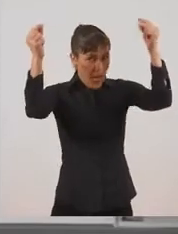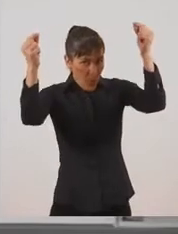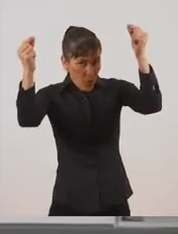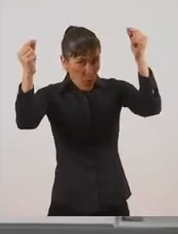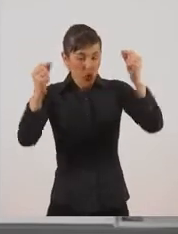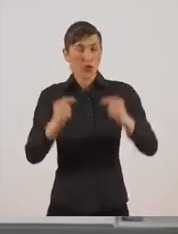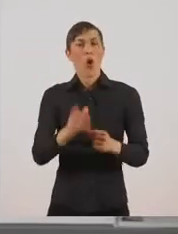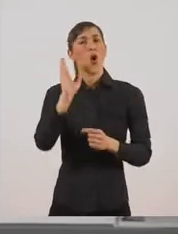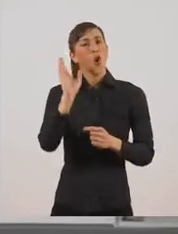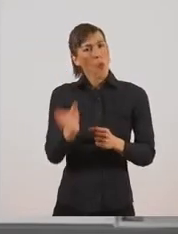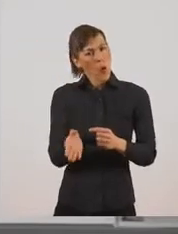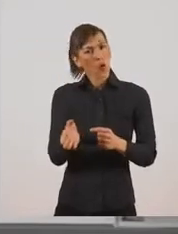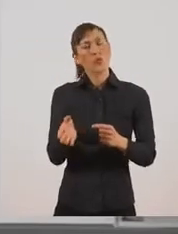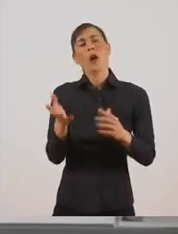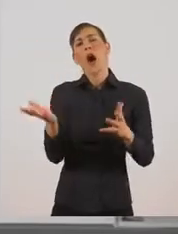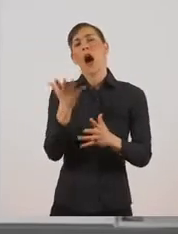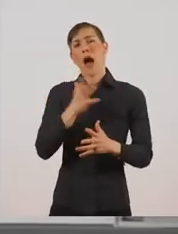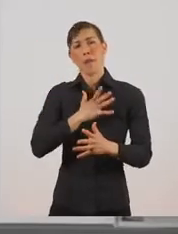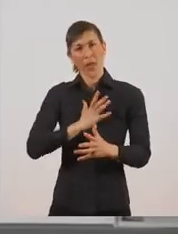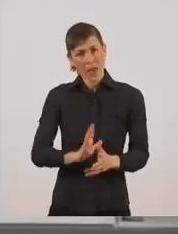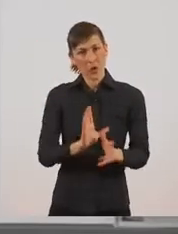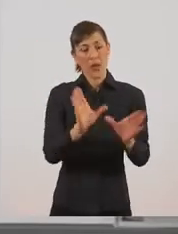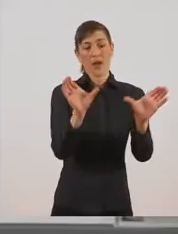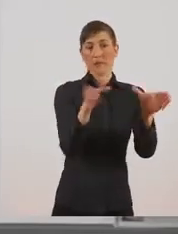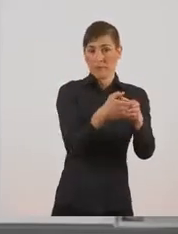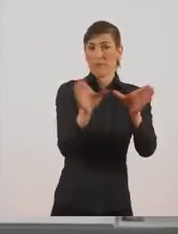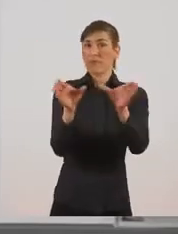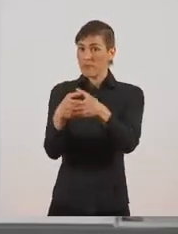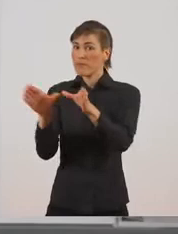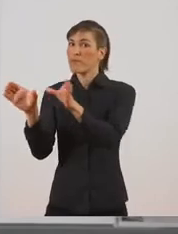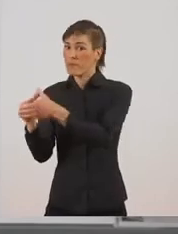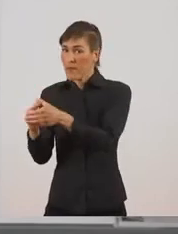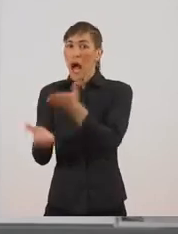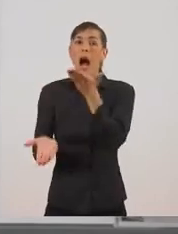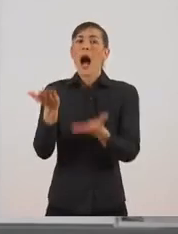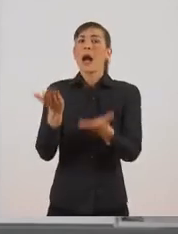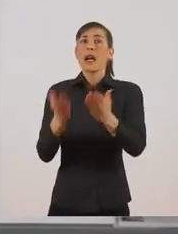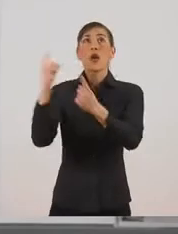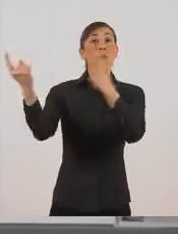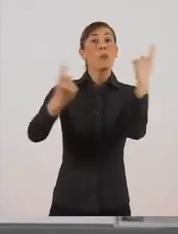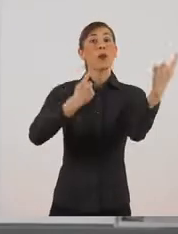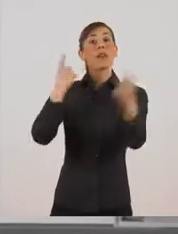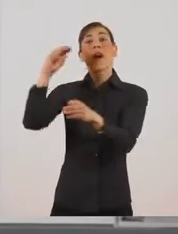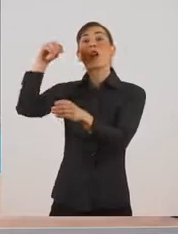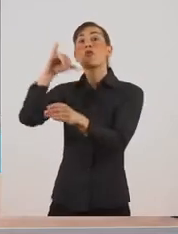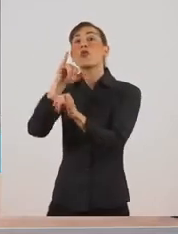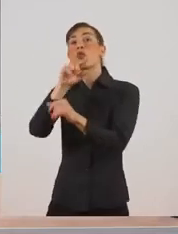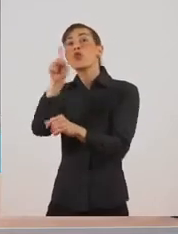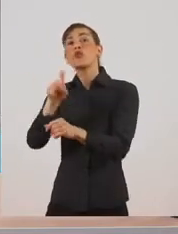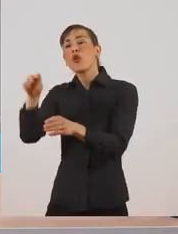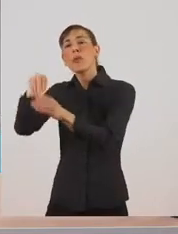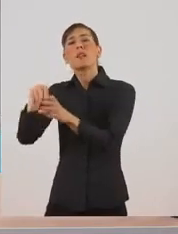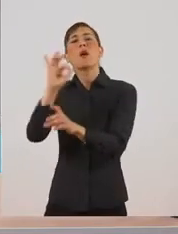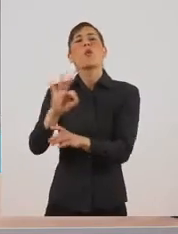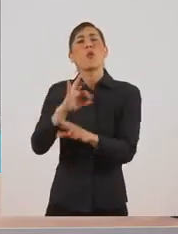μπορούσαμε να τα βάλουμε σε κατηγορίες ανάλογα με το φυσικό περιβάλλον στο οποίο ζουν. Το χταπόδι ζει